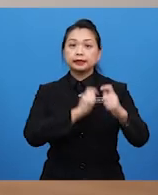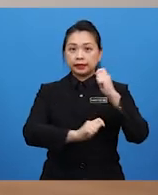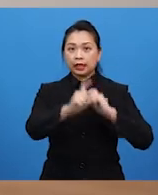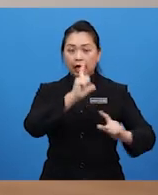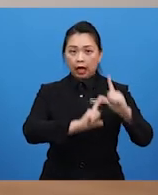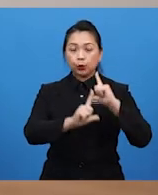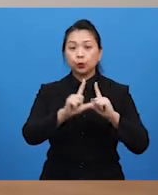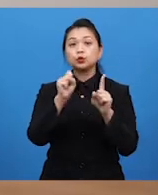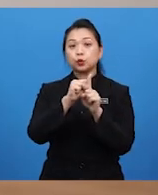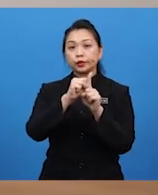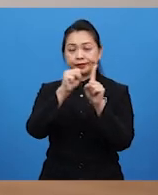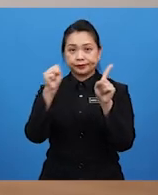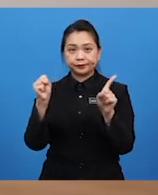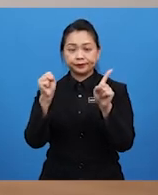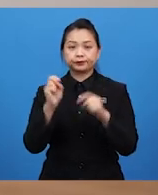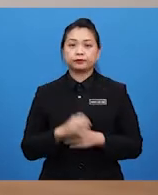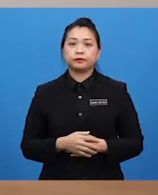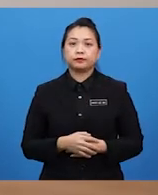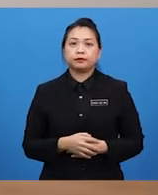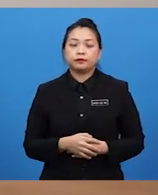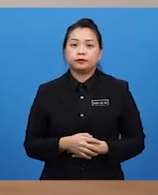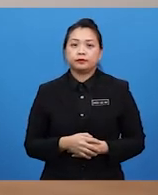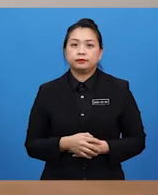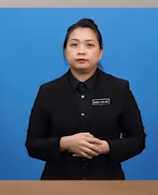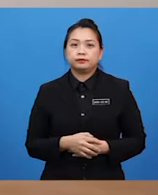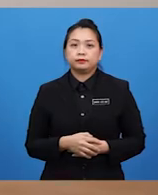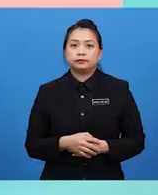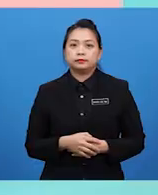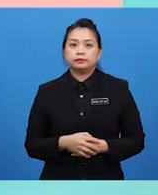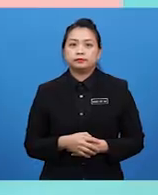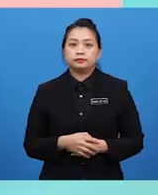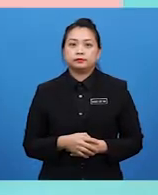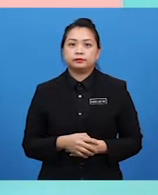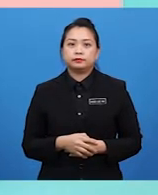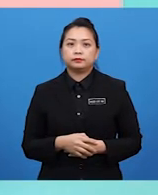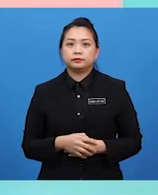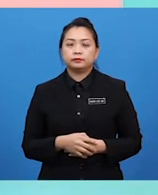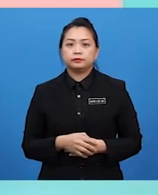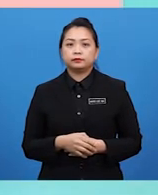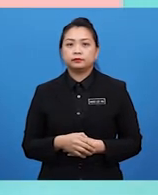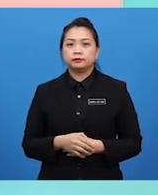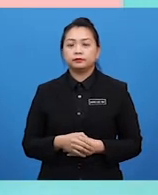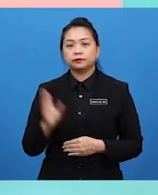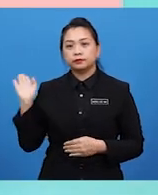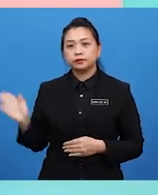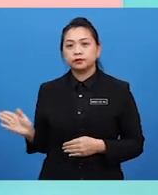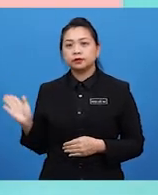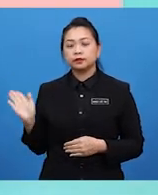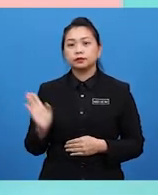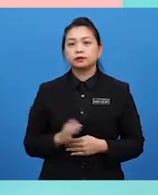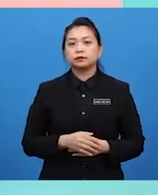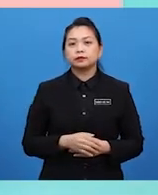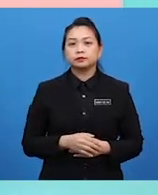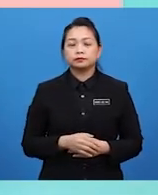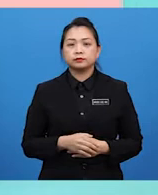Maksudnya tak boleh pakai sembrono. Masih bersistem. Sistematik. Non jauh di Perancis sana, ahli